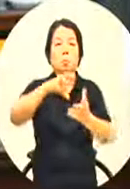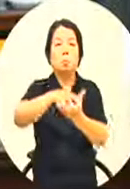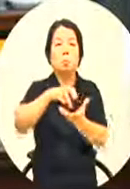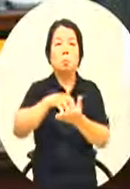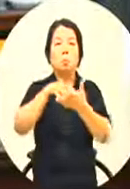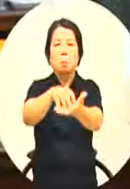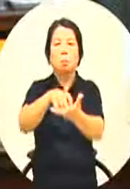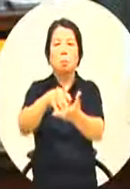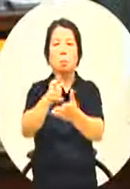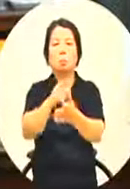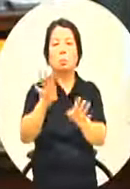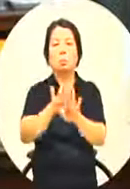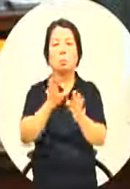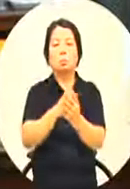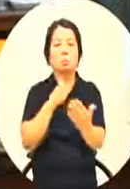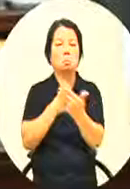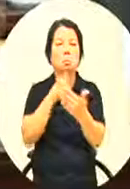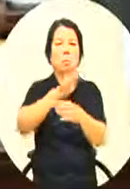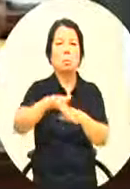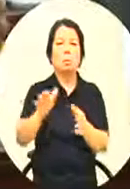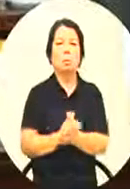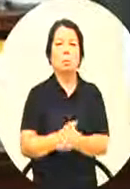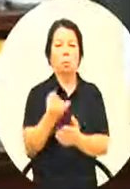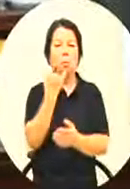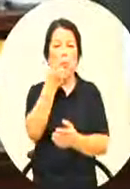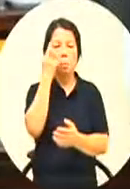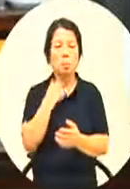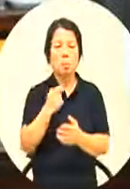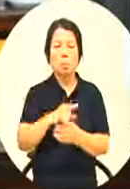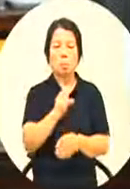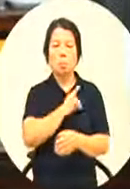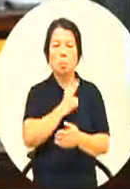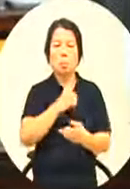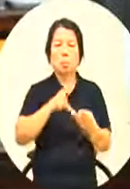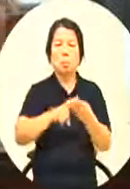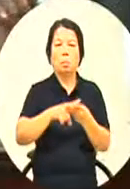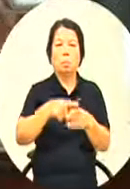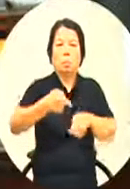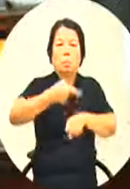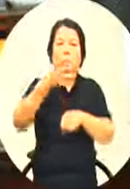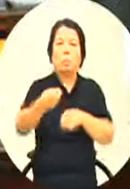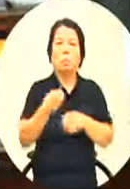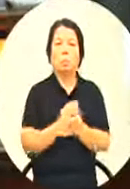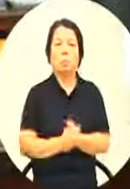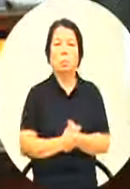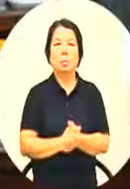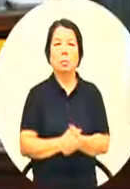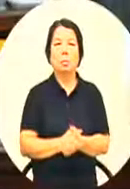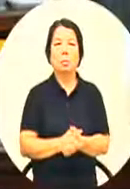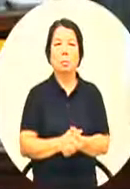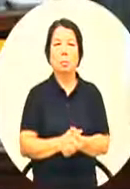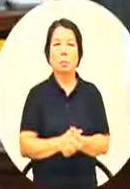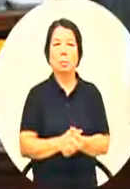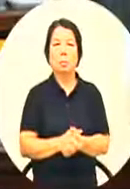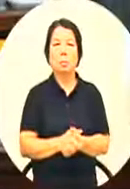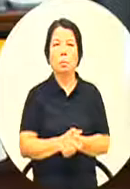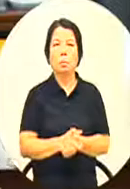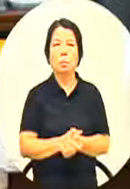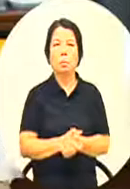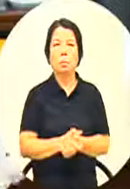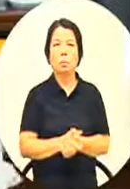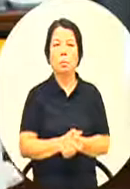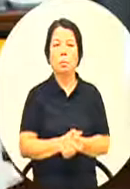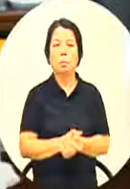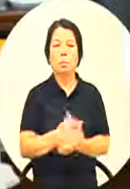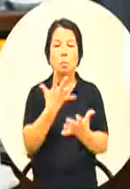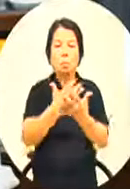进不去我们就被打压很可怜都没有说一个自主性我是那个那个是